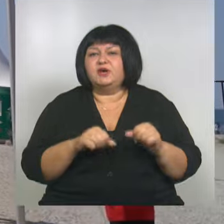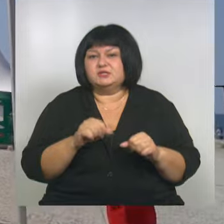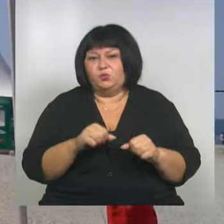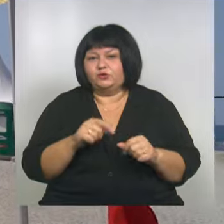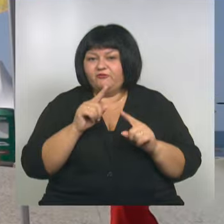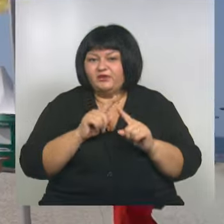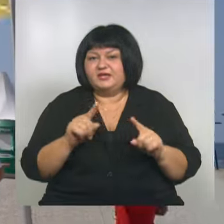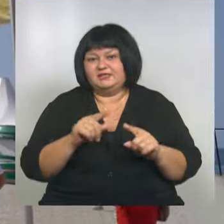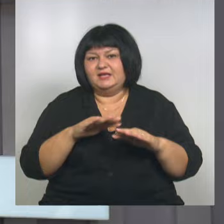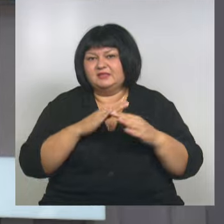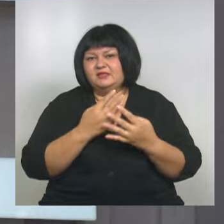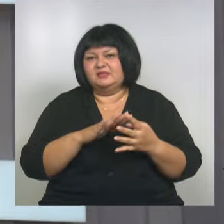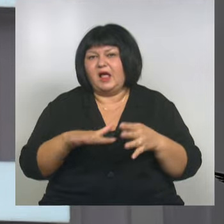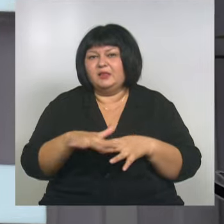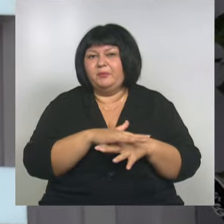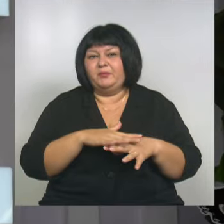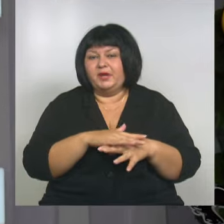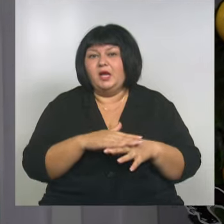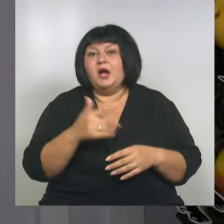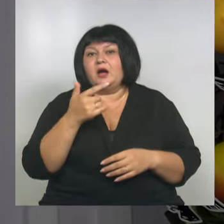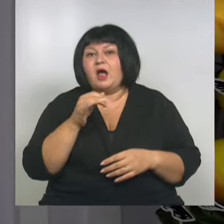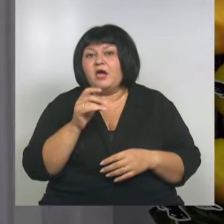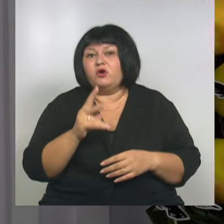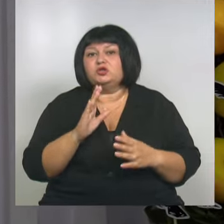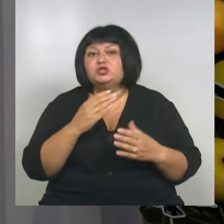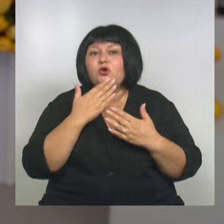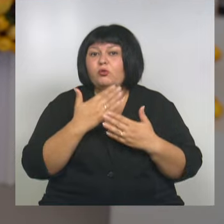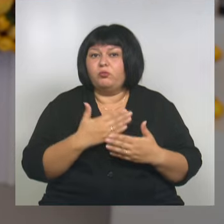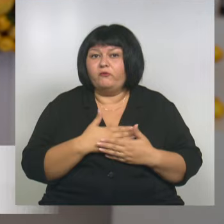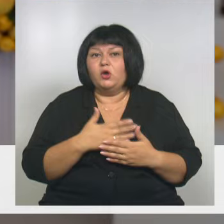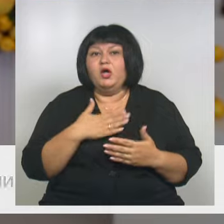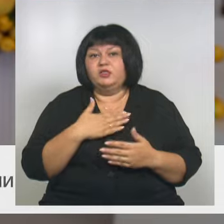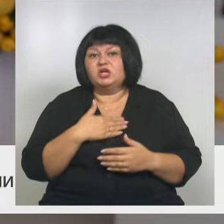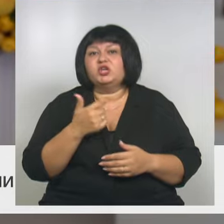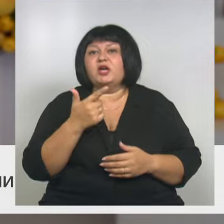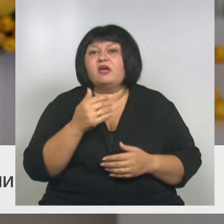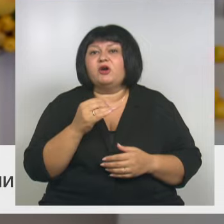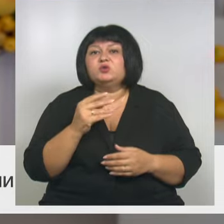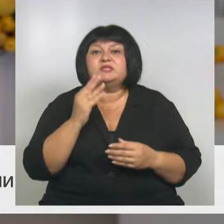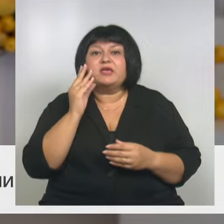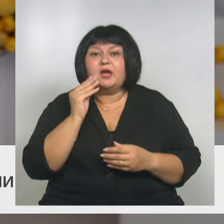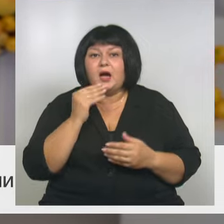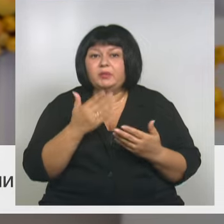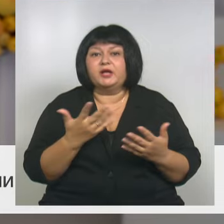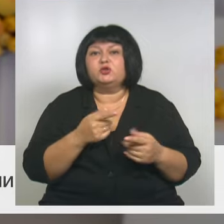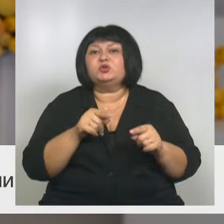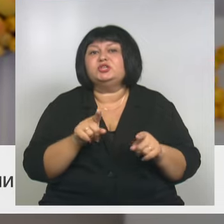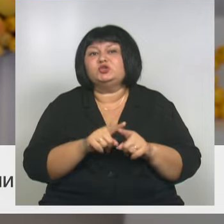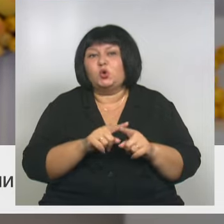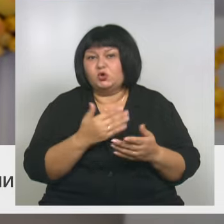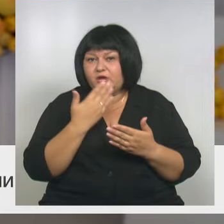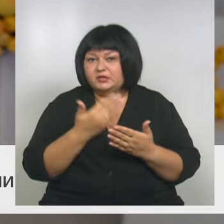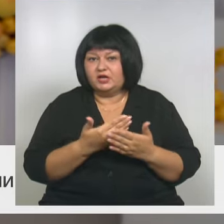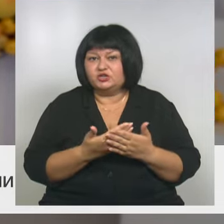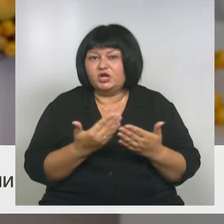Третий день под своганом «Грайворон с любовью». У нас наши грайворонские новостроевские яблоки, которые тоже здесь отражены.